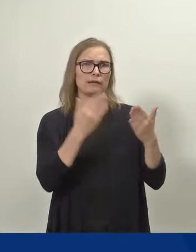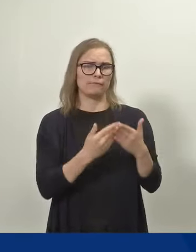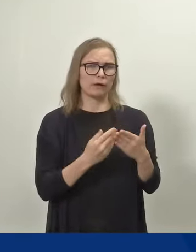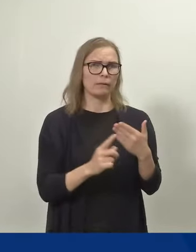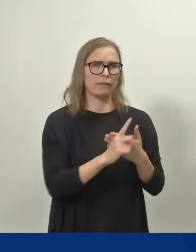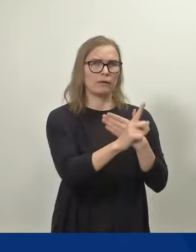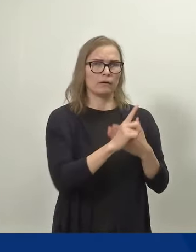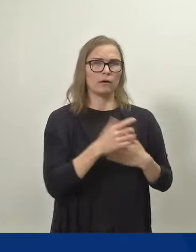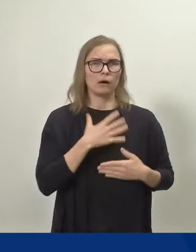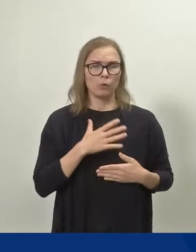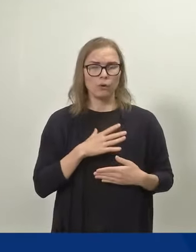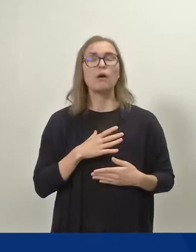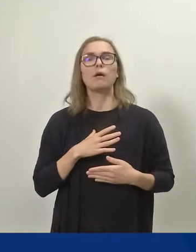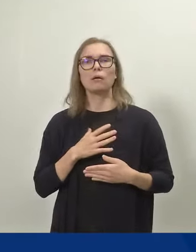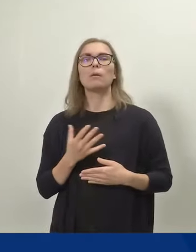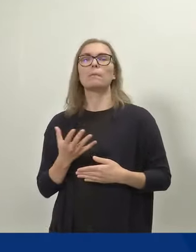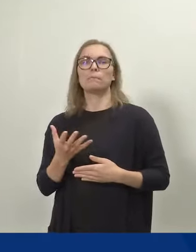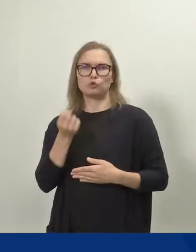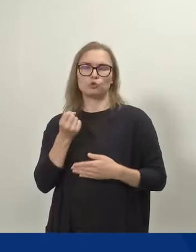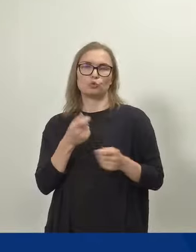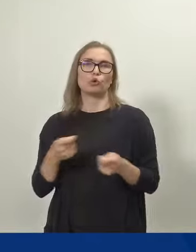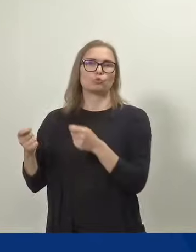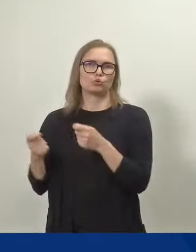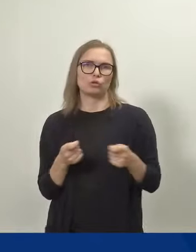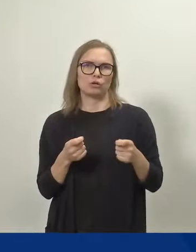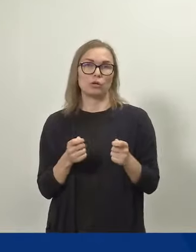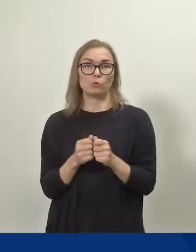jaksoa koskee työsuhteessa olevia henkilöitä.